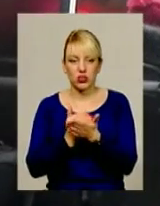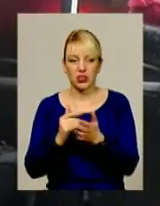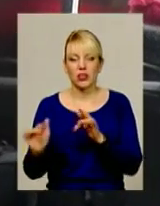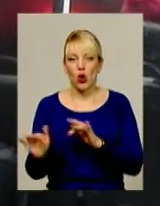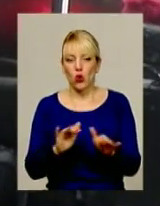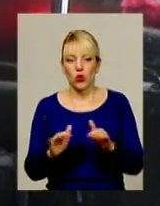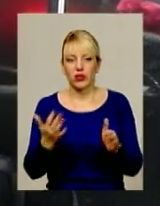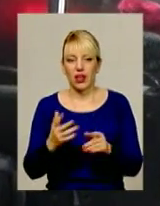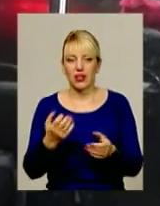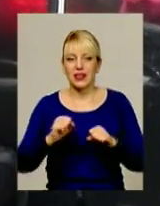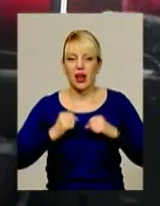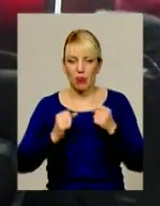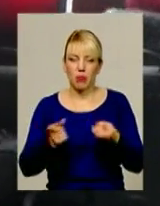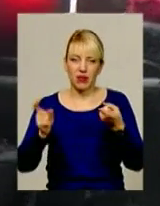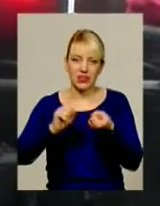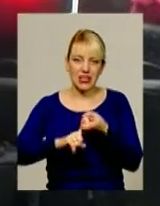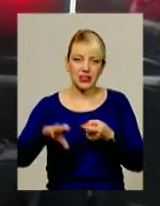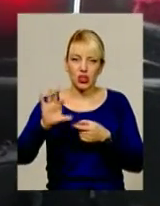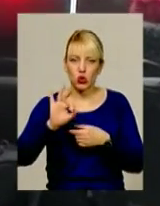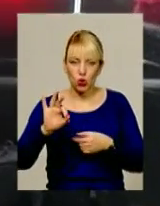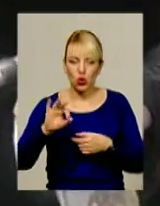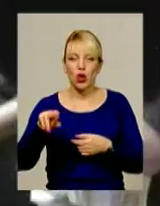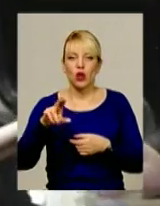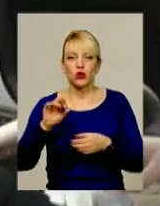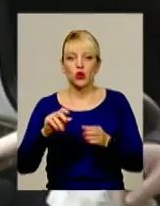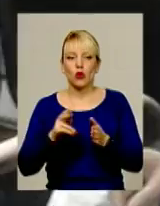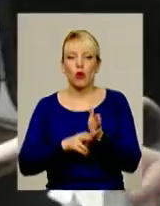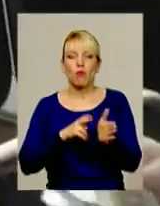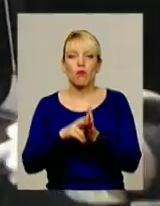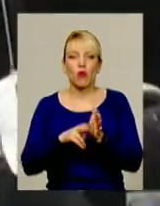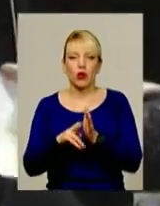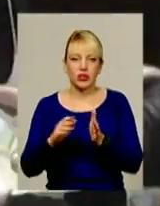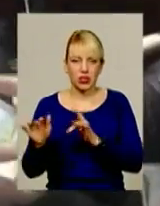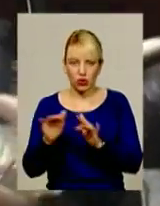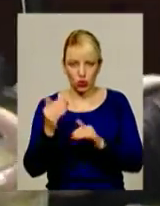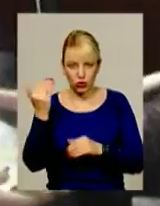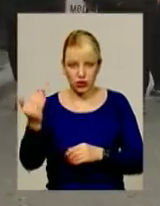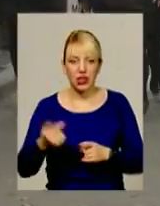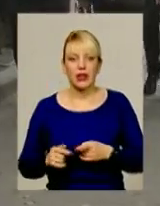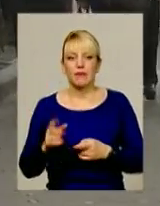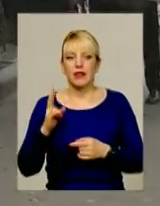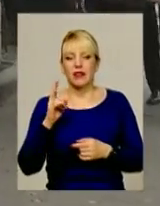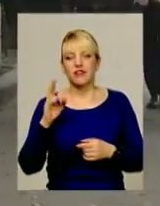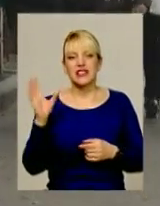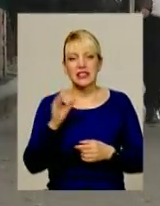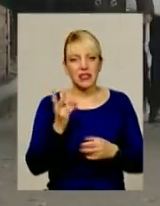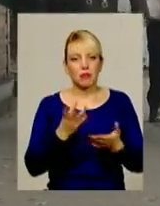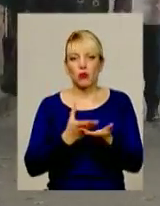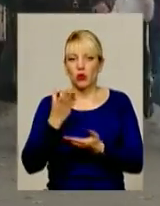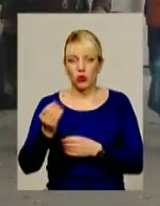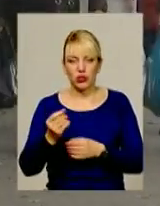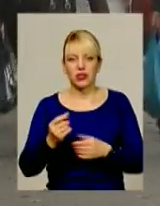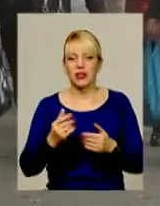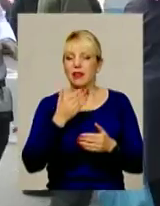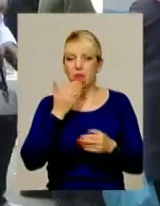слова, намагалися прив'язати до розкладу потягів. Щоправда, за нічні катання мусять платити усі, навіть пільговики. Та хмельничани не проти.